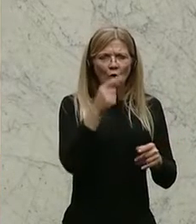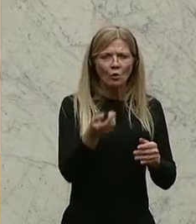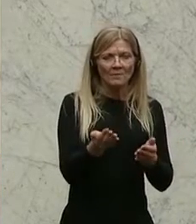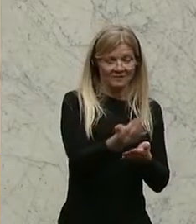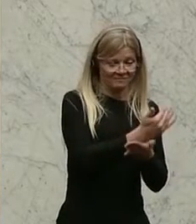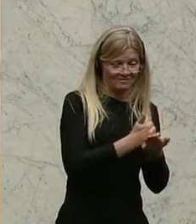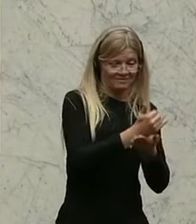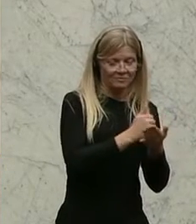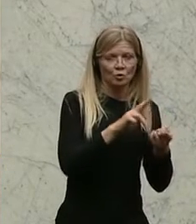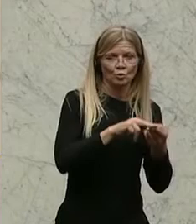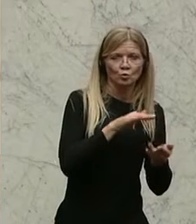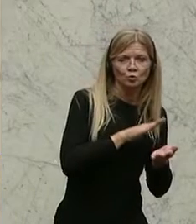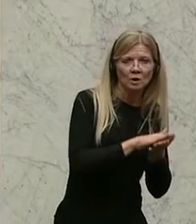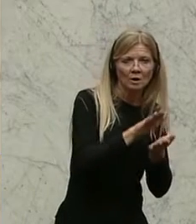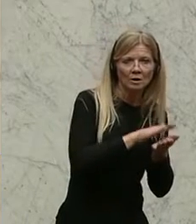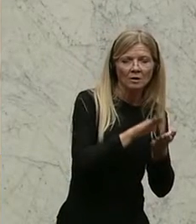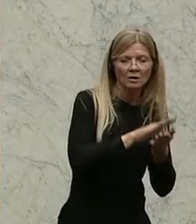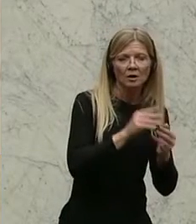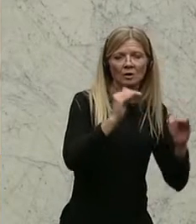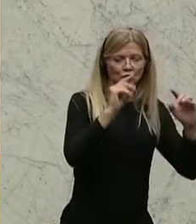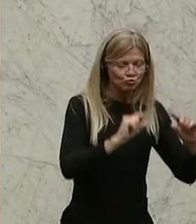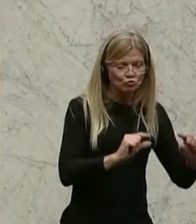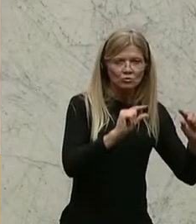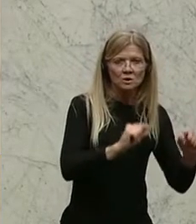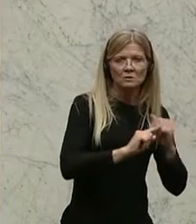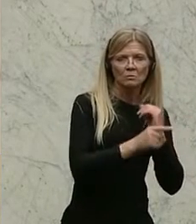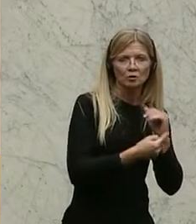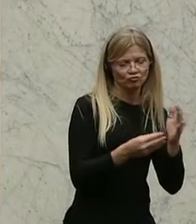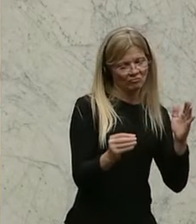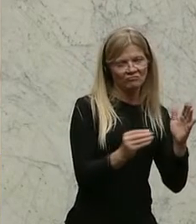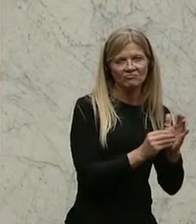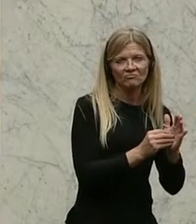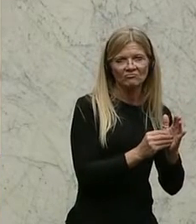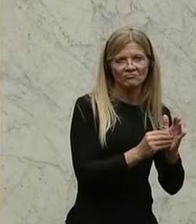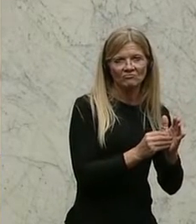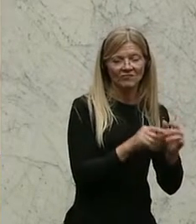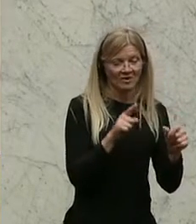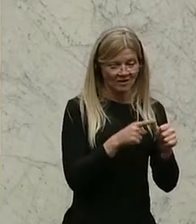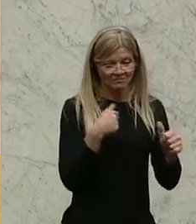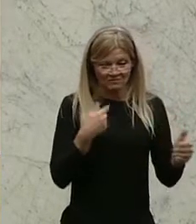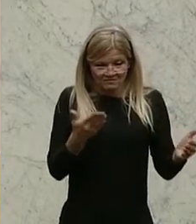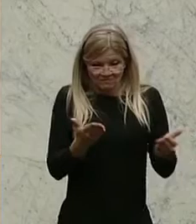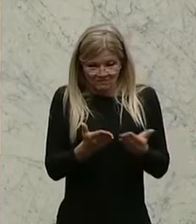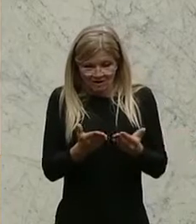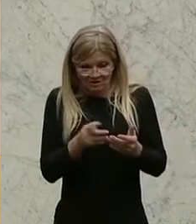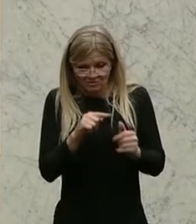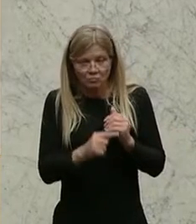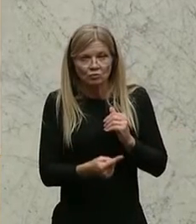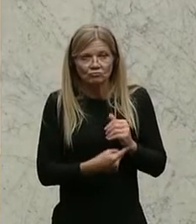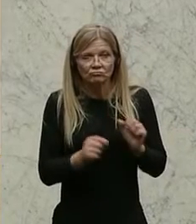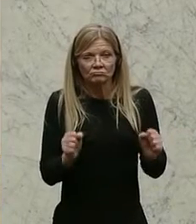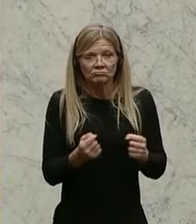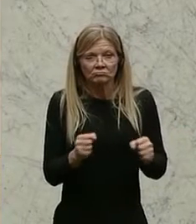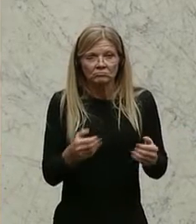seit Jahren zu niederbudgetiert sind. Und das lässt eben auch Vergleiche hier im Budget leider kaum zu, beziehungsweise ist die